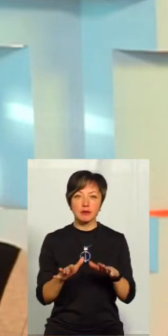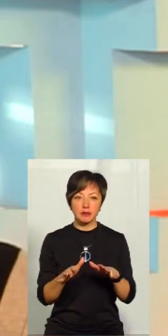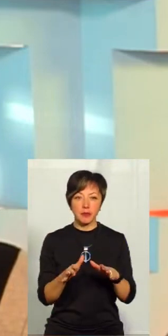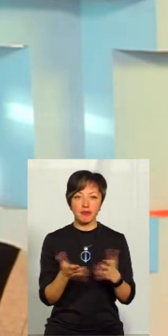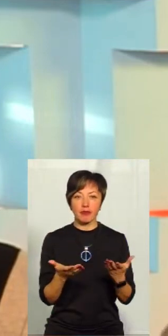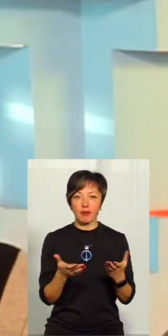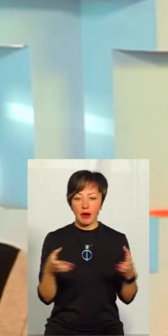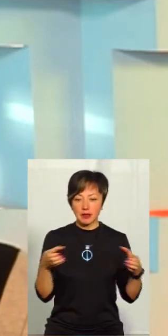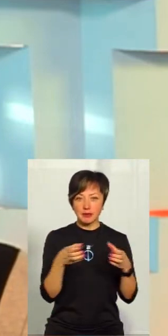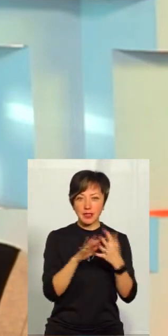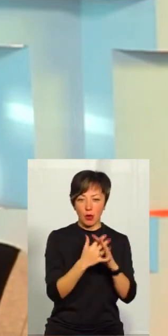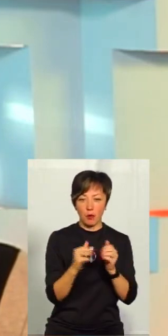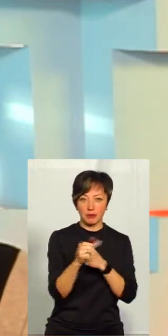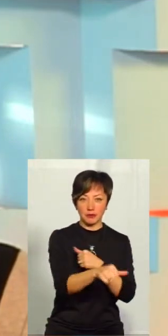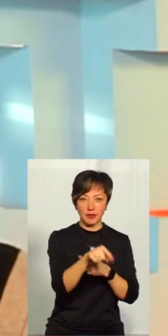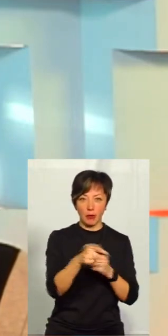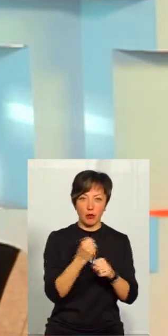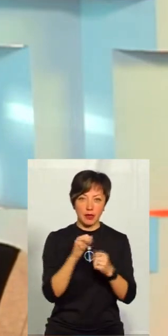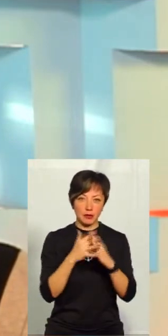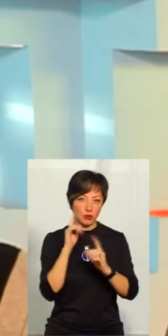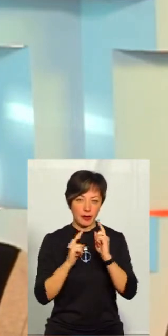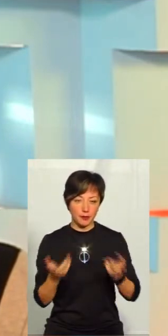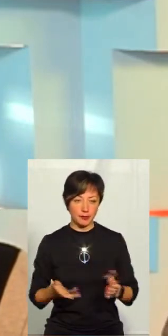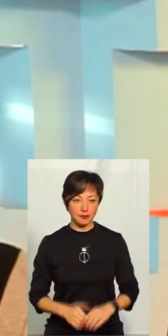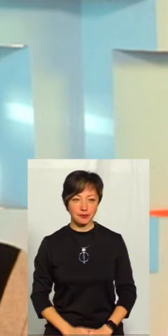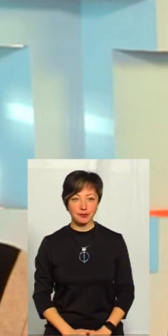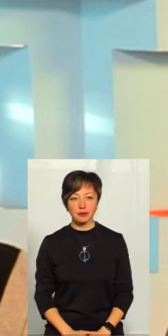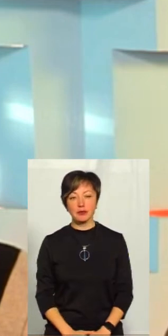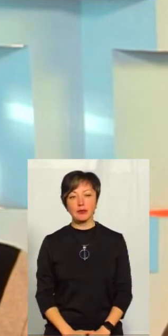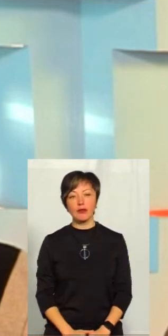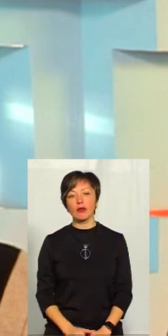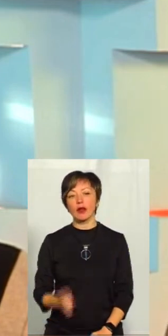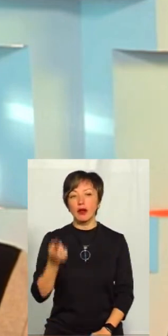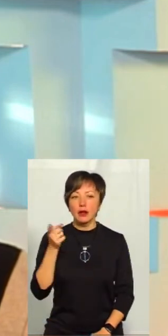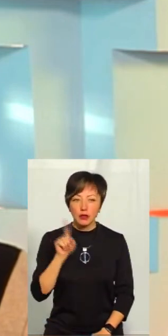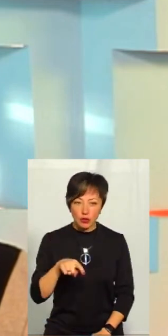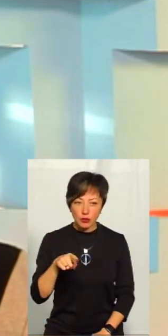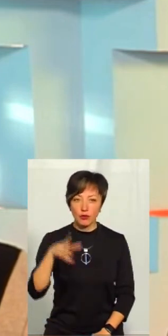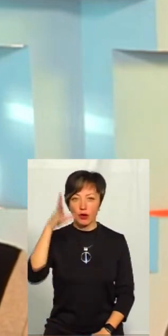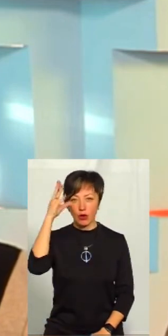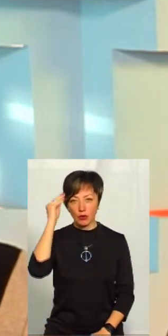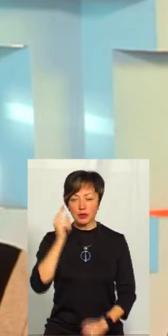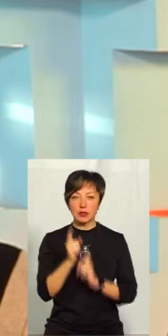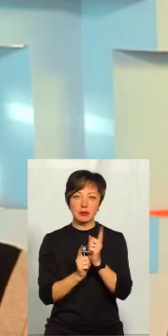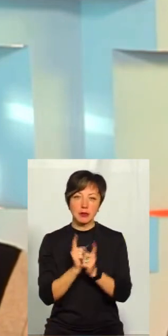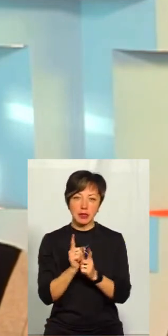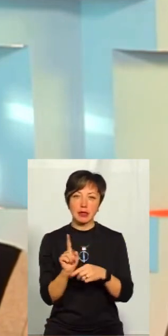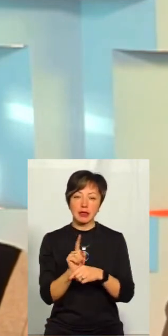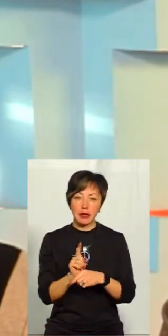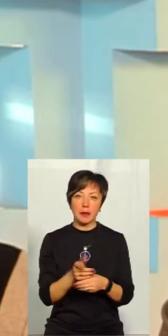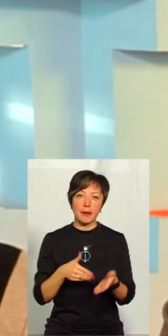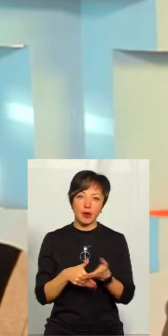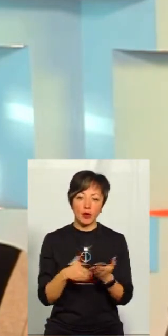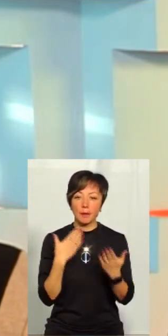бригадне село відділялося і вже там робили сільську раду. Тому, враховуючи зміни до критеріїв, до методик, до